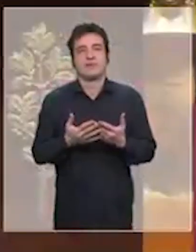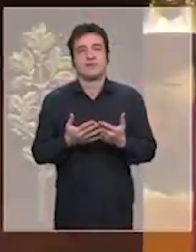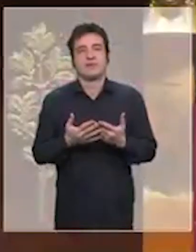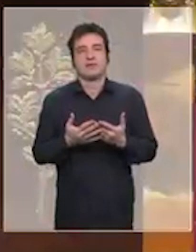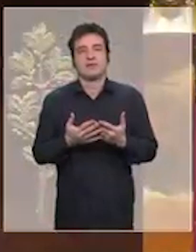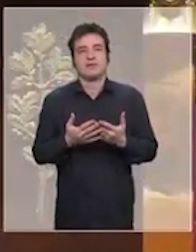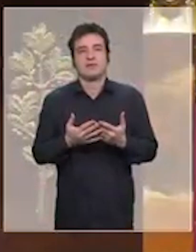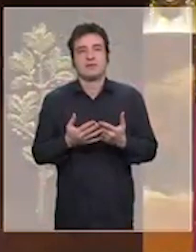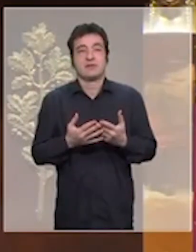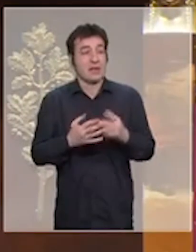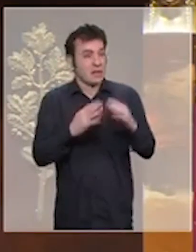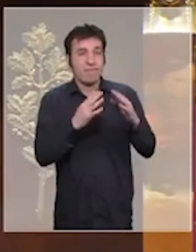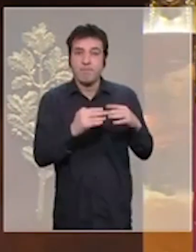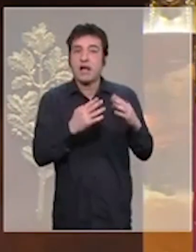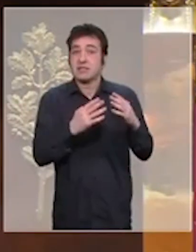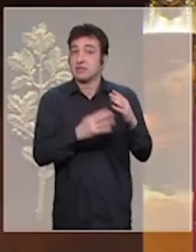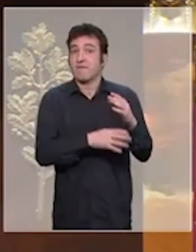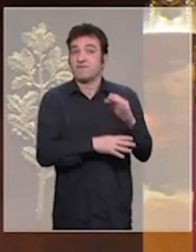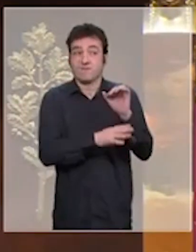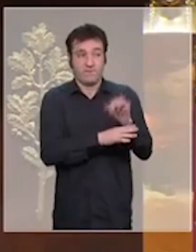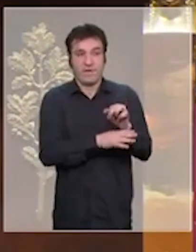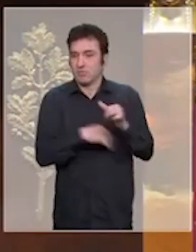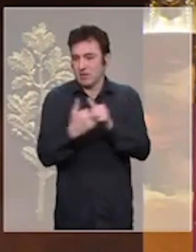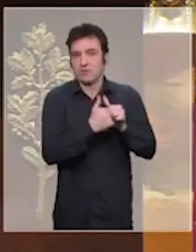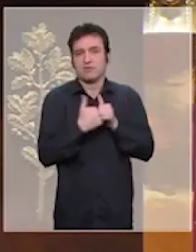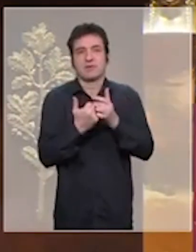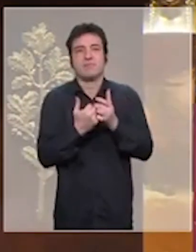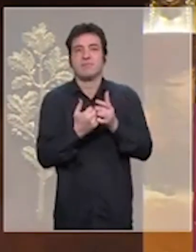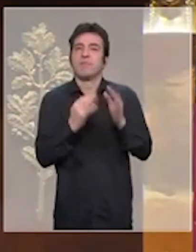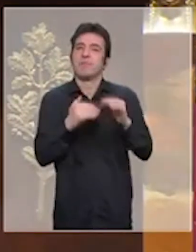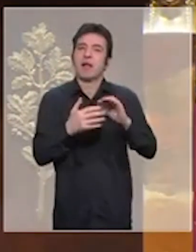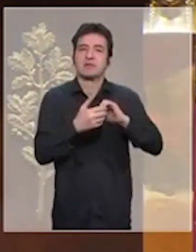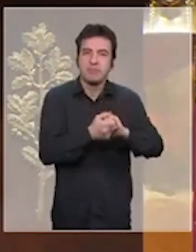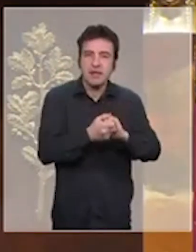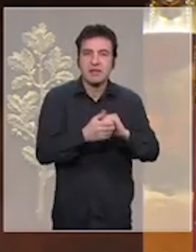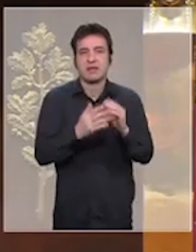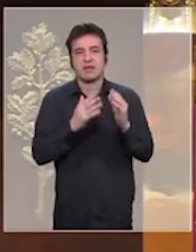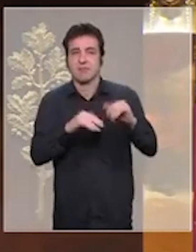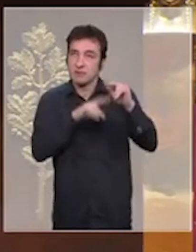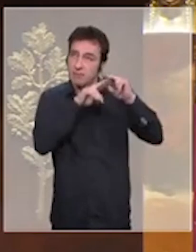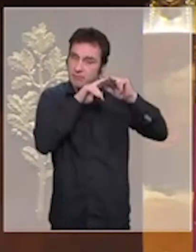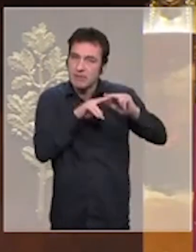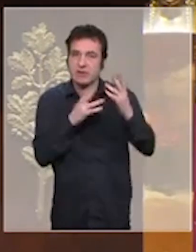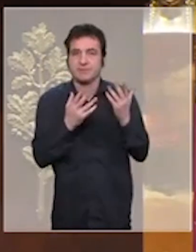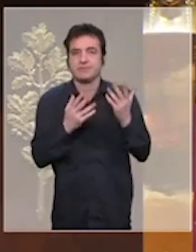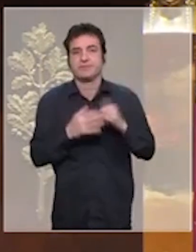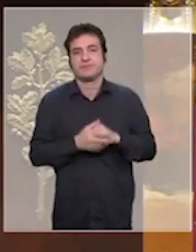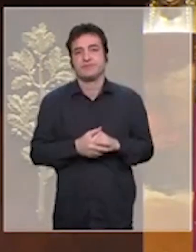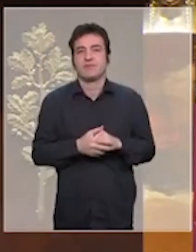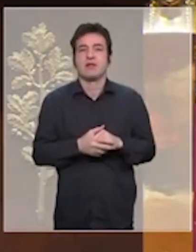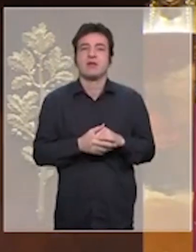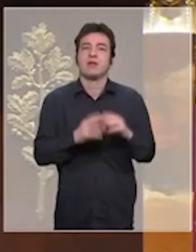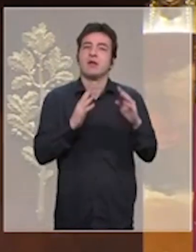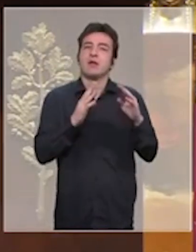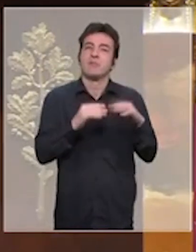et ce sera le match de notre victoire commune, ce sera le match de la paix et de la mémoire, ce sera le